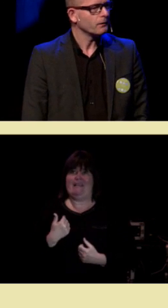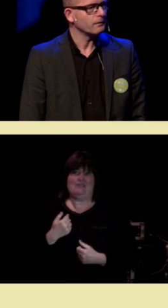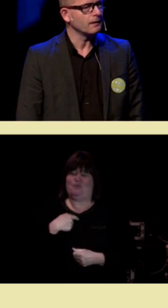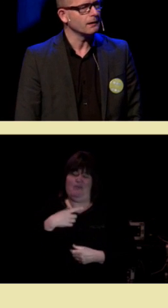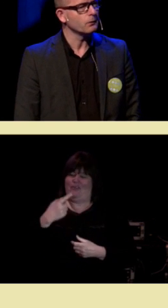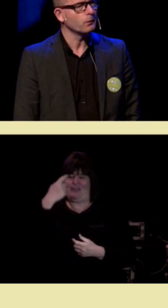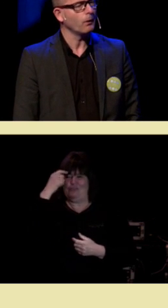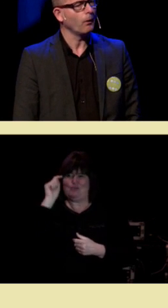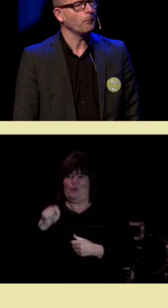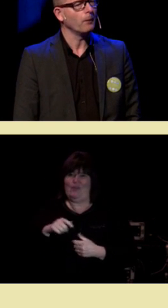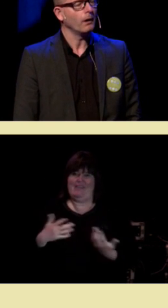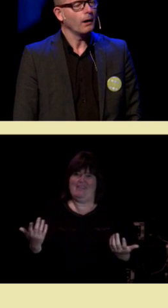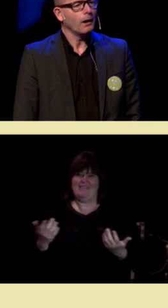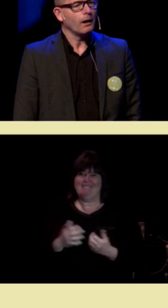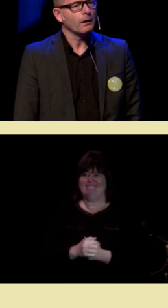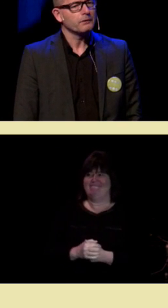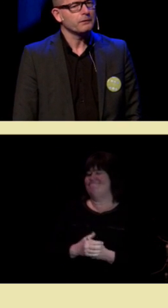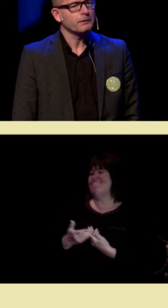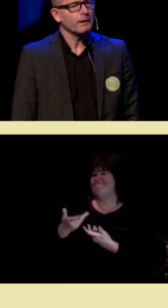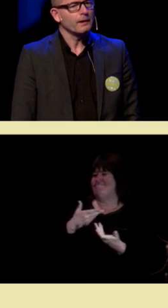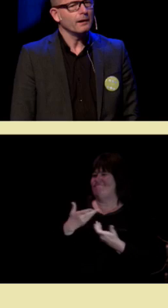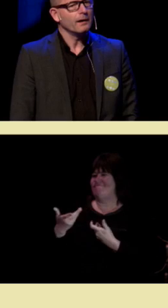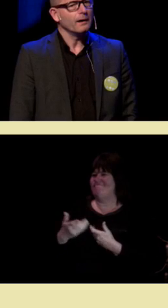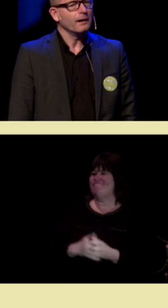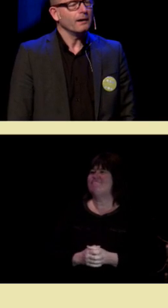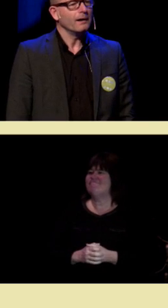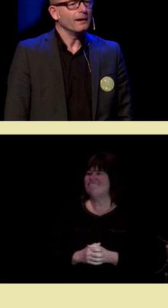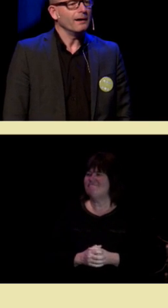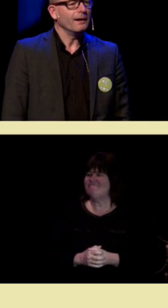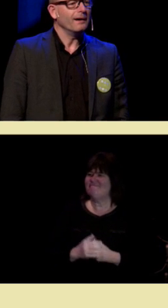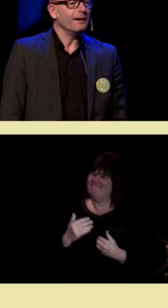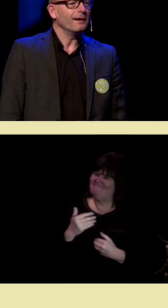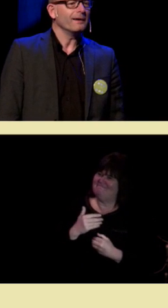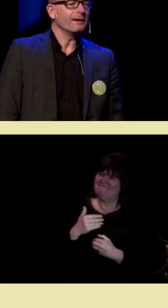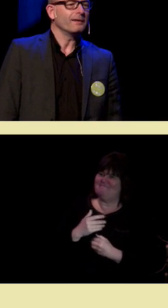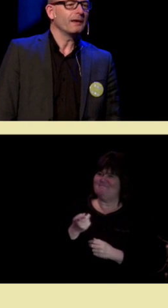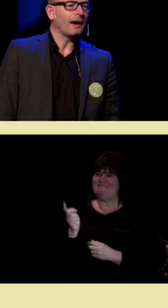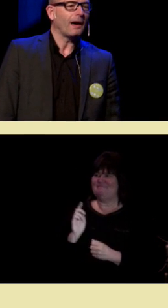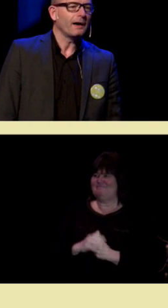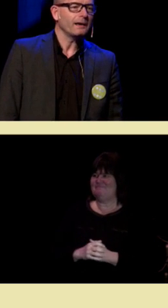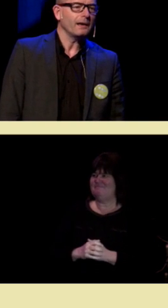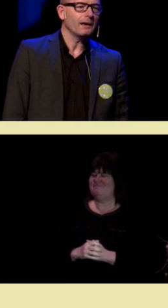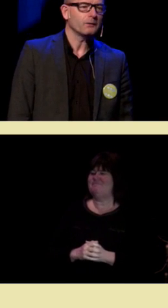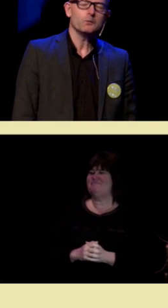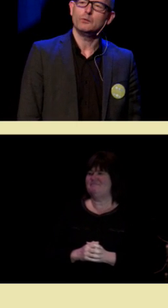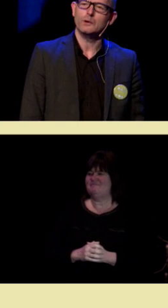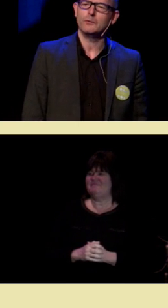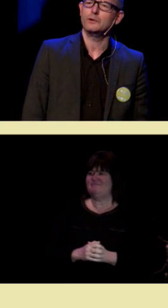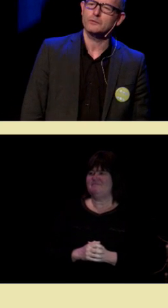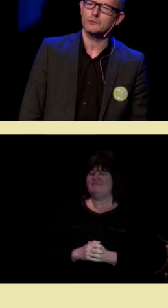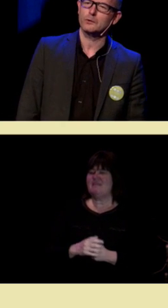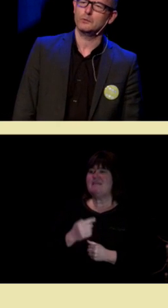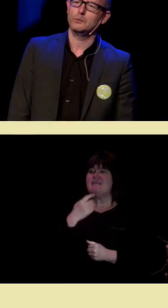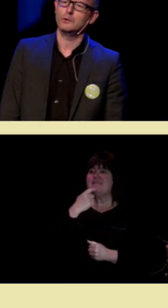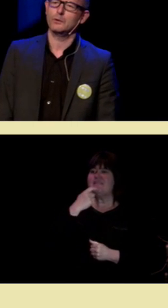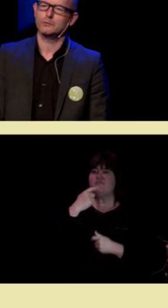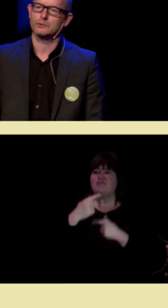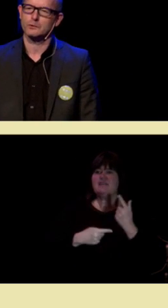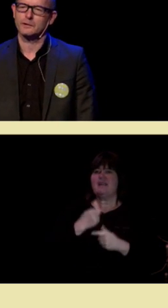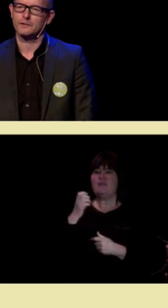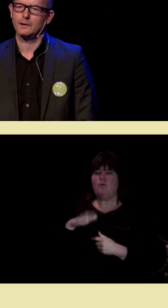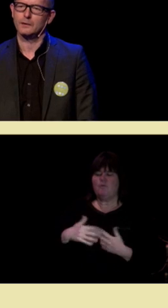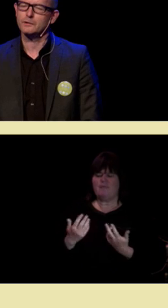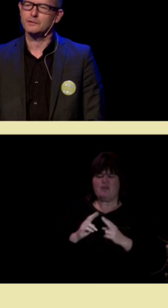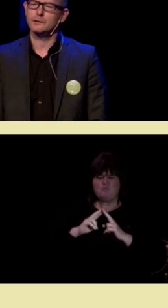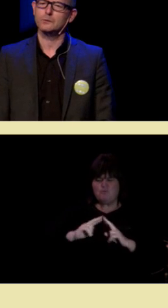Det sier noe om at det er helt umulig for en struktur å